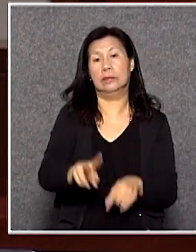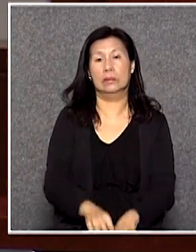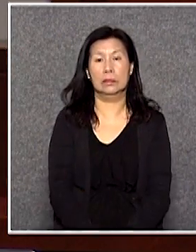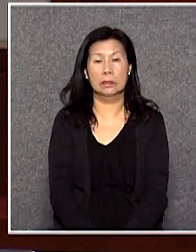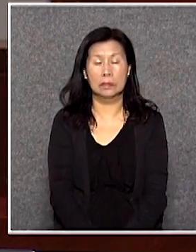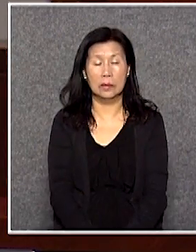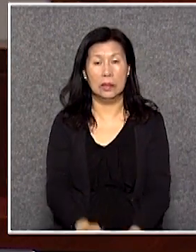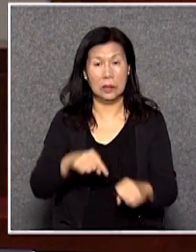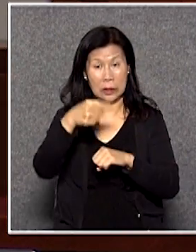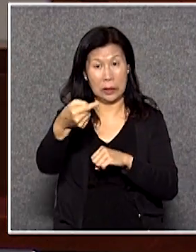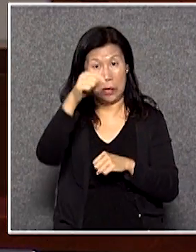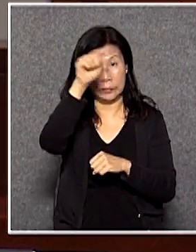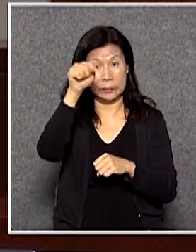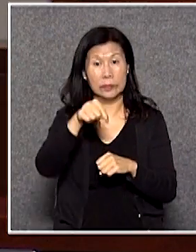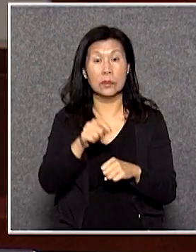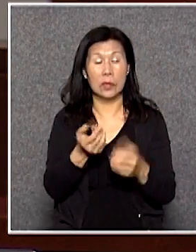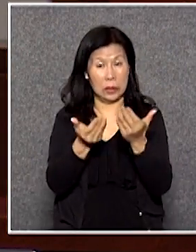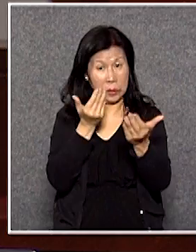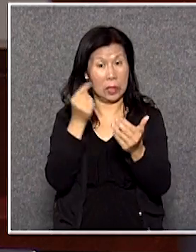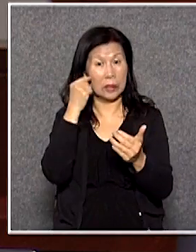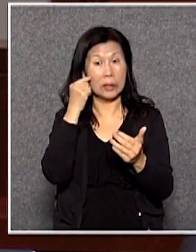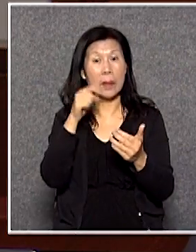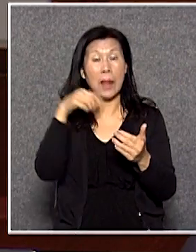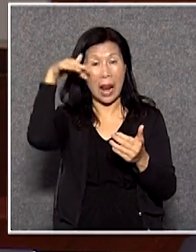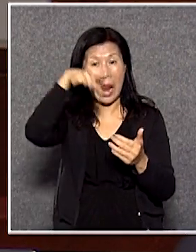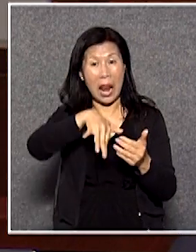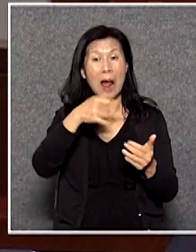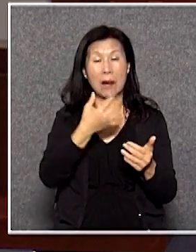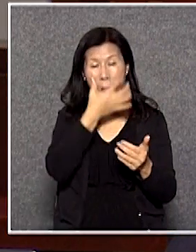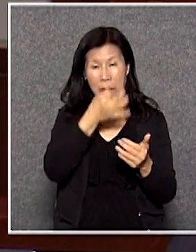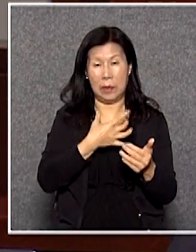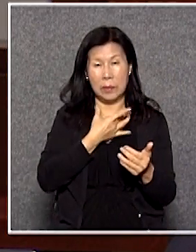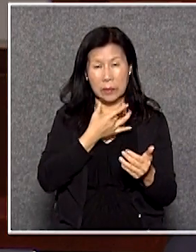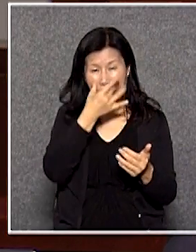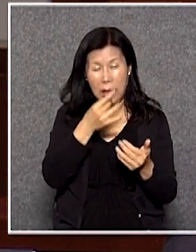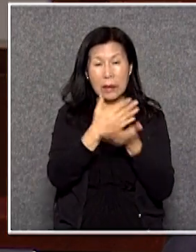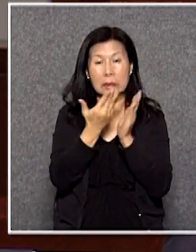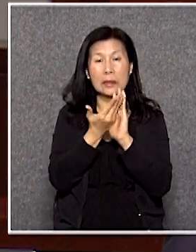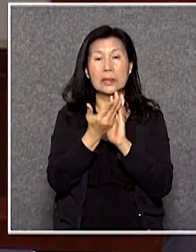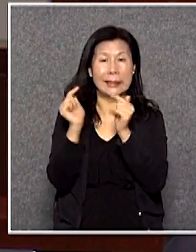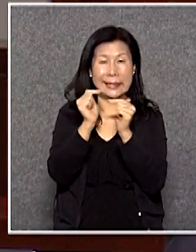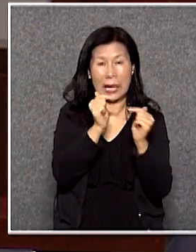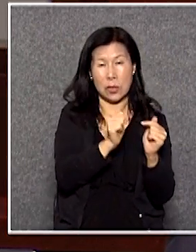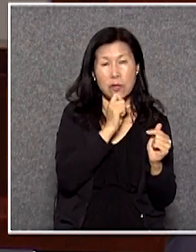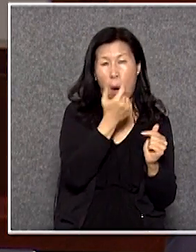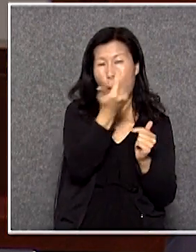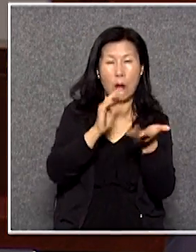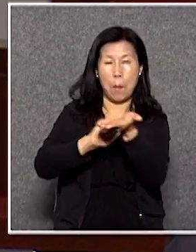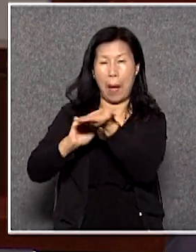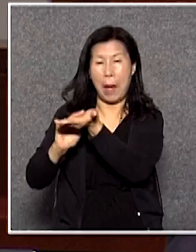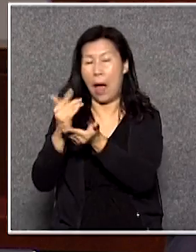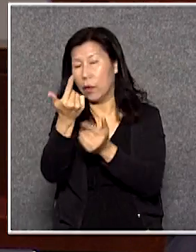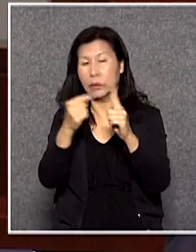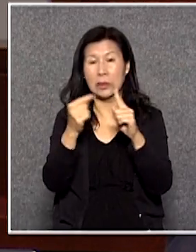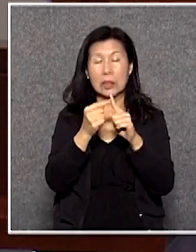另外一個問題最近大家都看到在流感高峰期持續最高峰